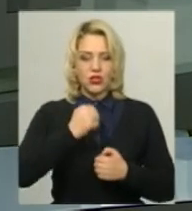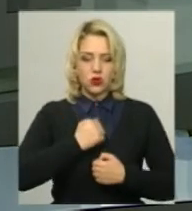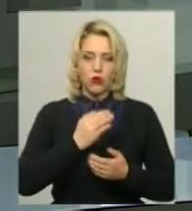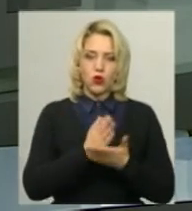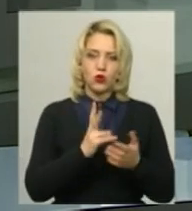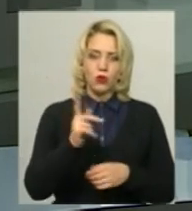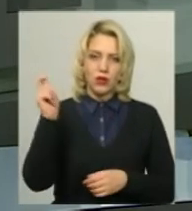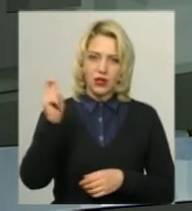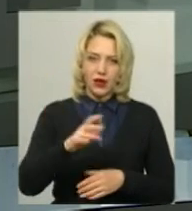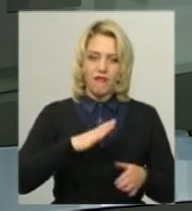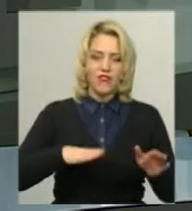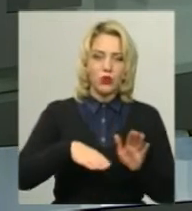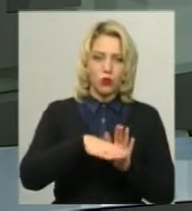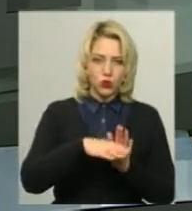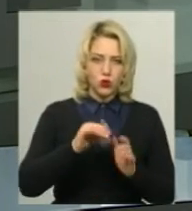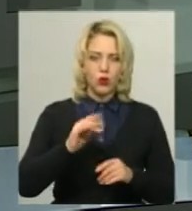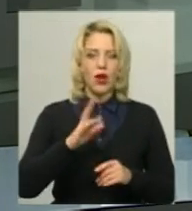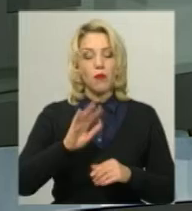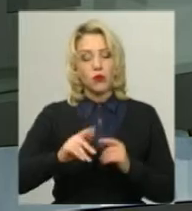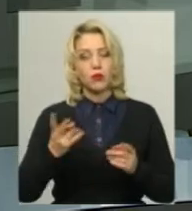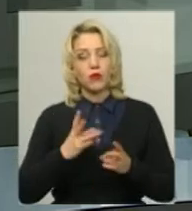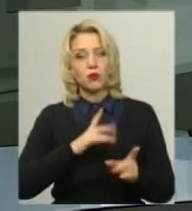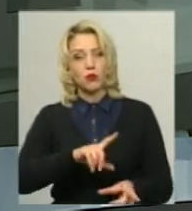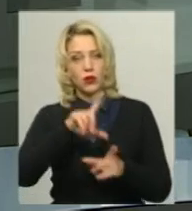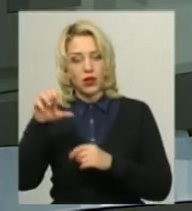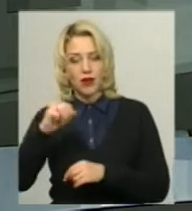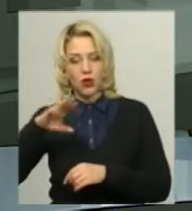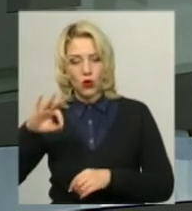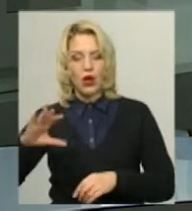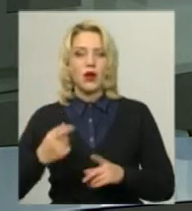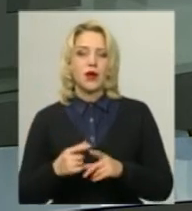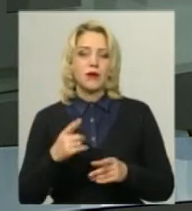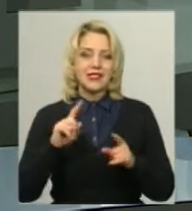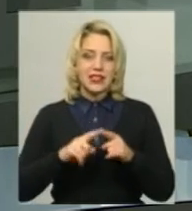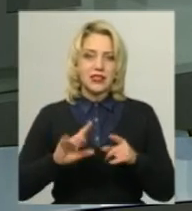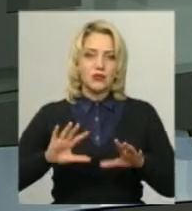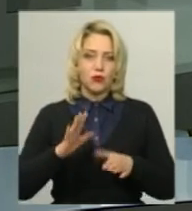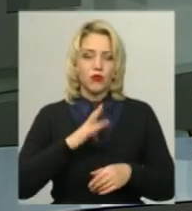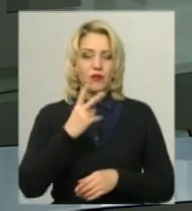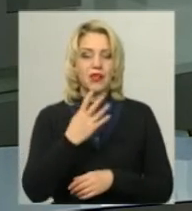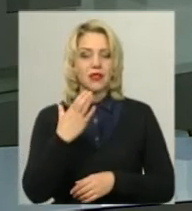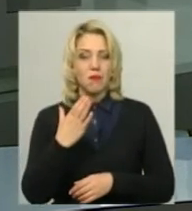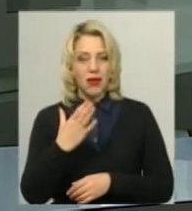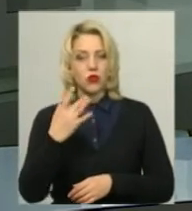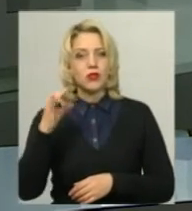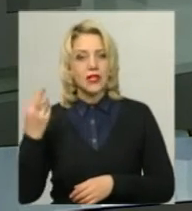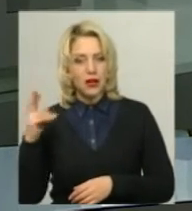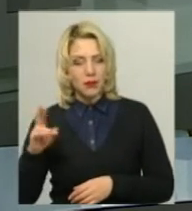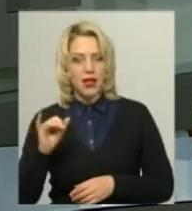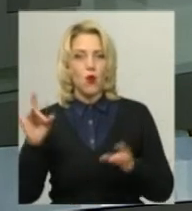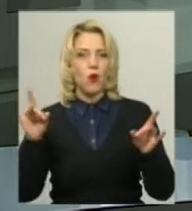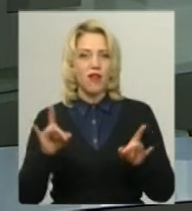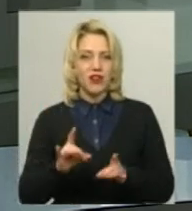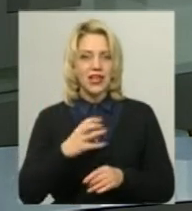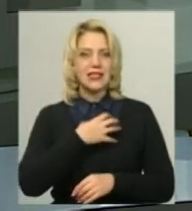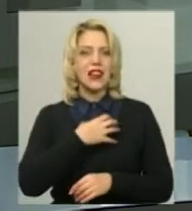за кілька дів мав повернутися до зони АТО, стався 25 серпня 2017 року в одному з кафе міста Славутий. Як